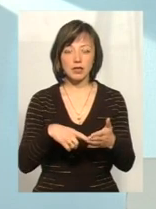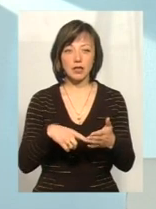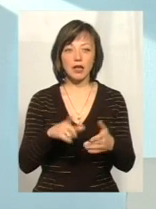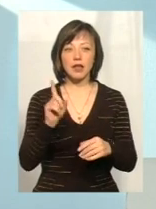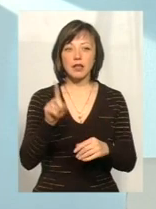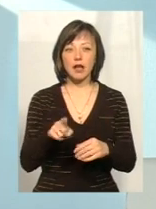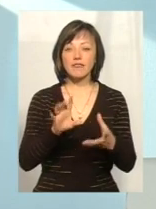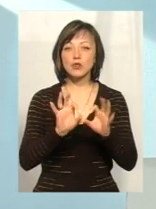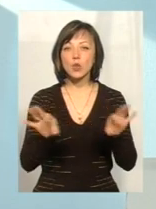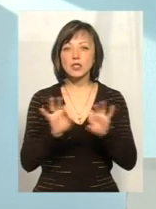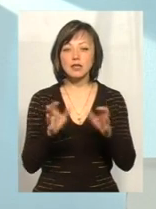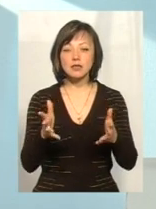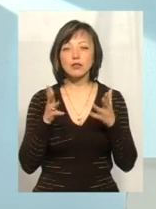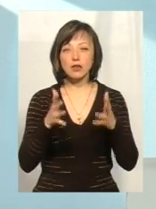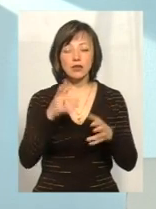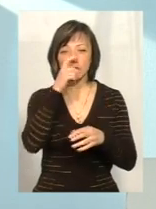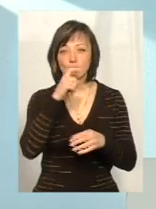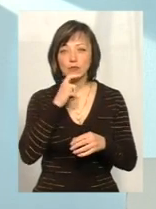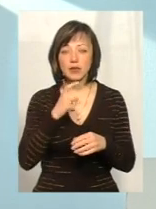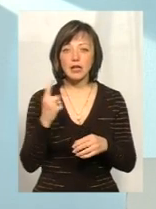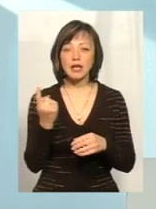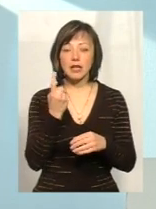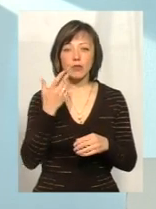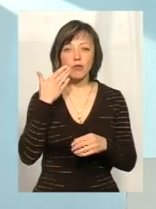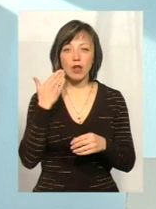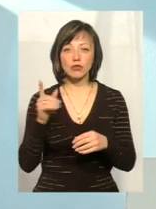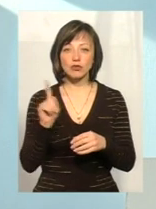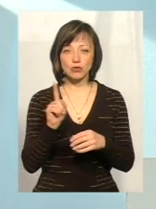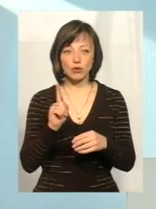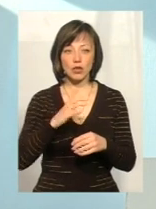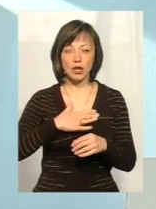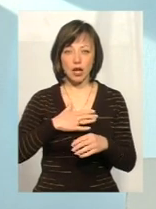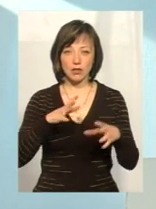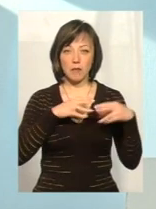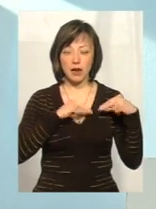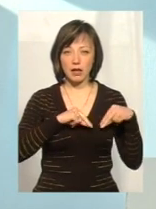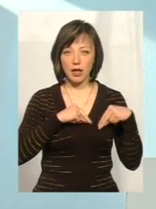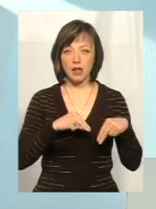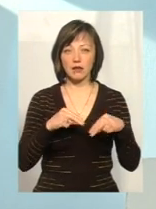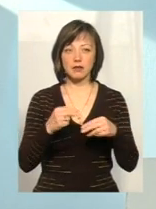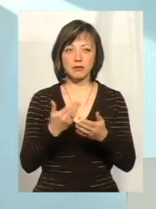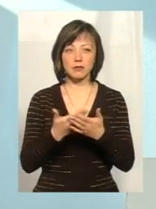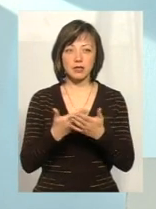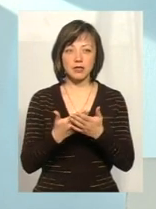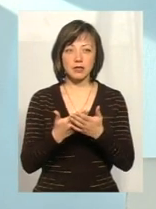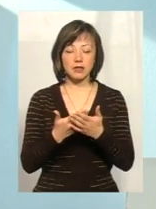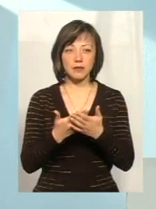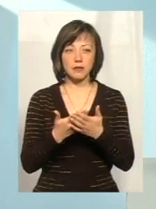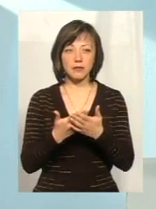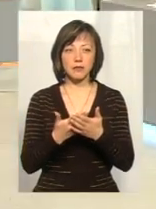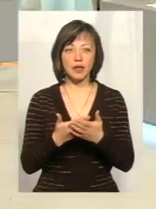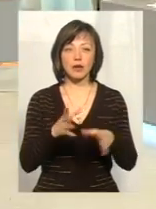навіть з тих роз'яснень чітко не можна зрозуміти, єдине полегшення, що хоча б наші партнери, які нам каву на заході робили,